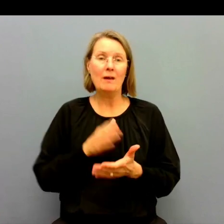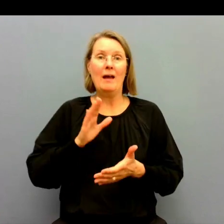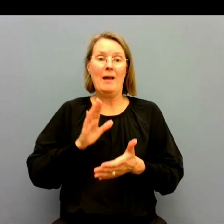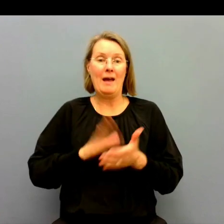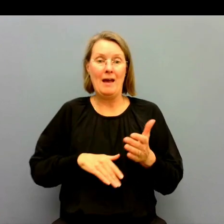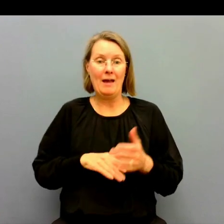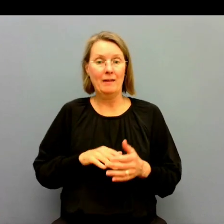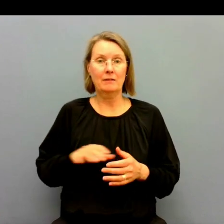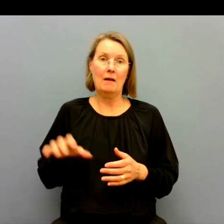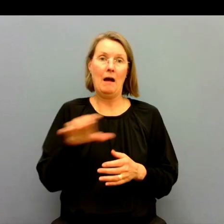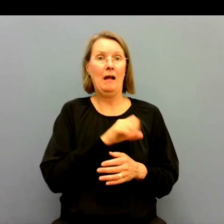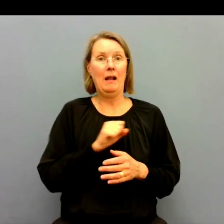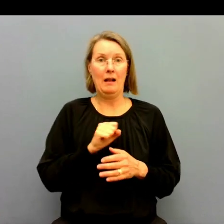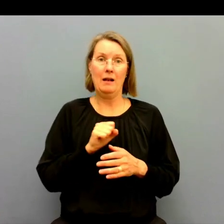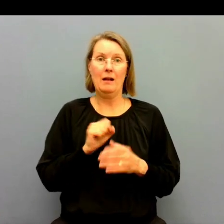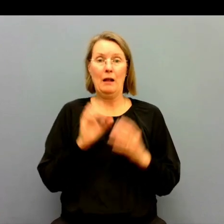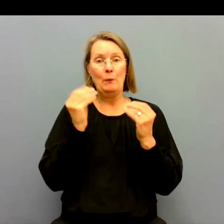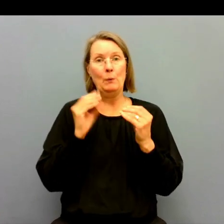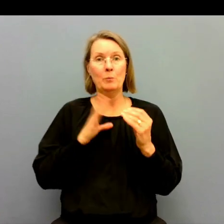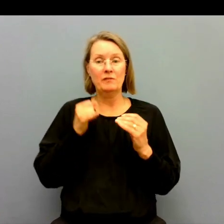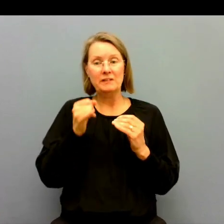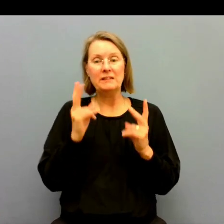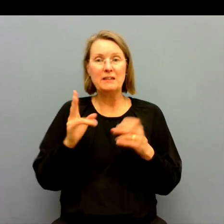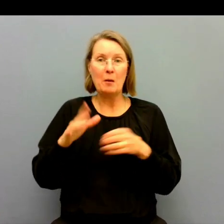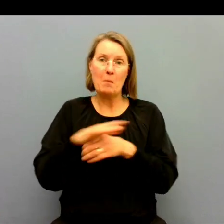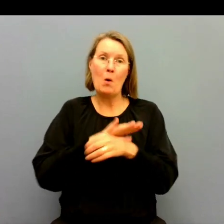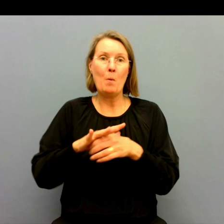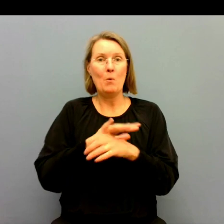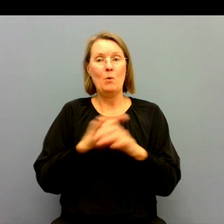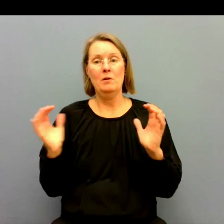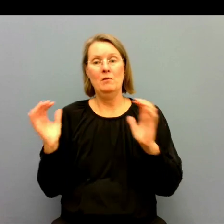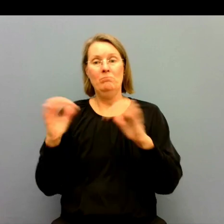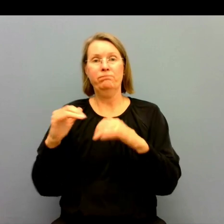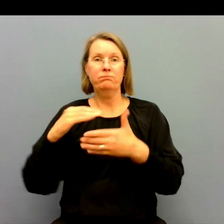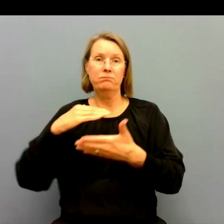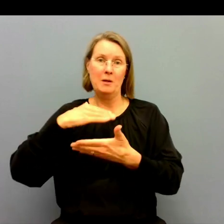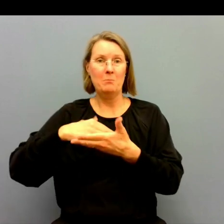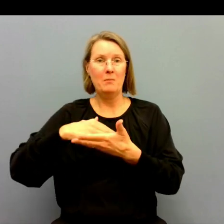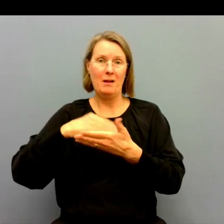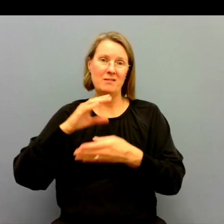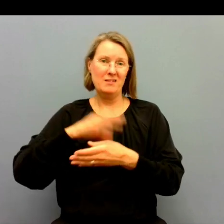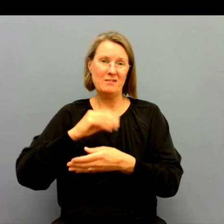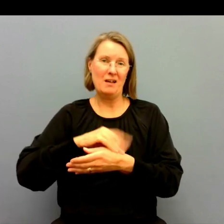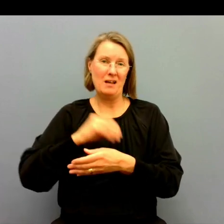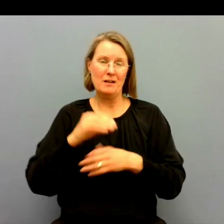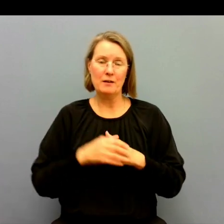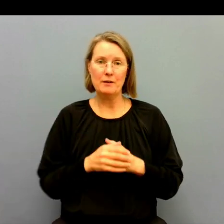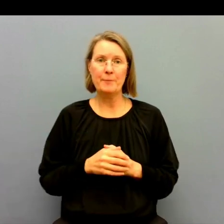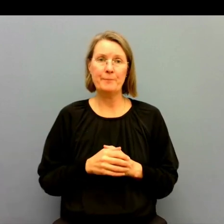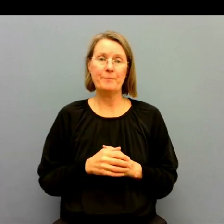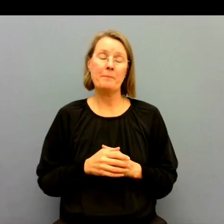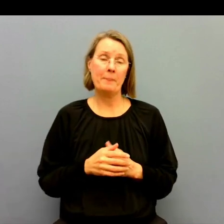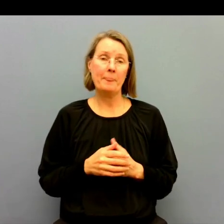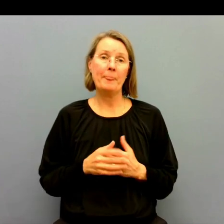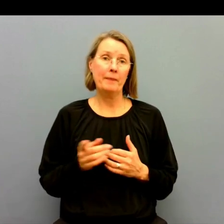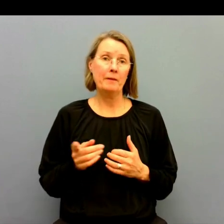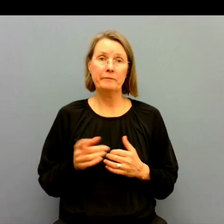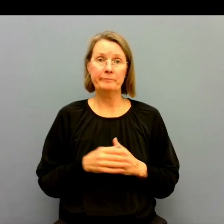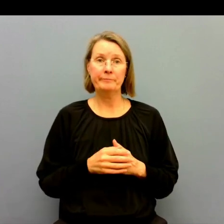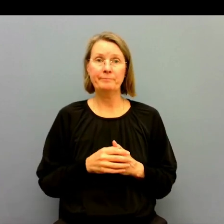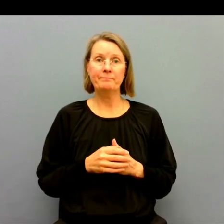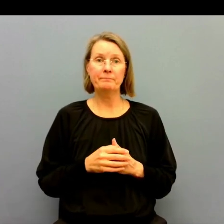föredra än att alla ligger i samma ombåd eller i mellansverige i alla fall. Så det skulle ju vara